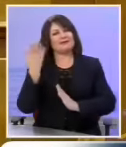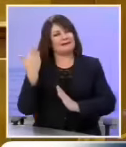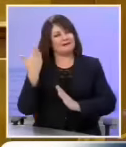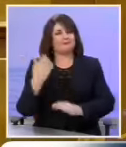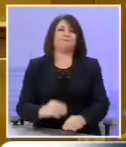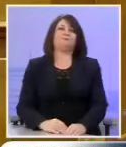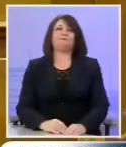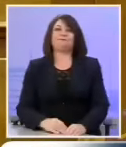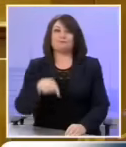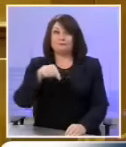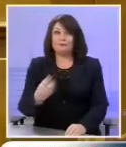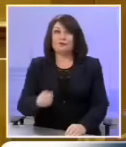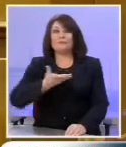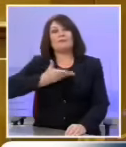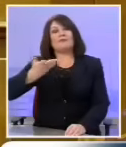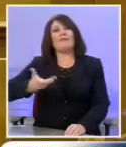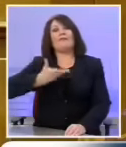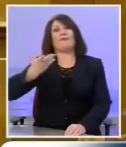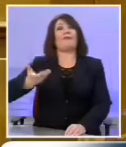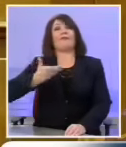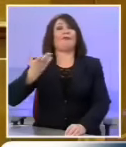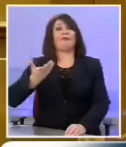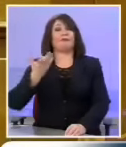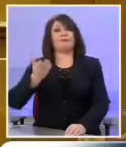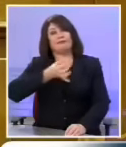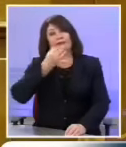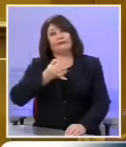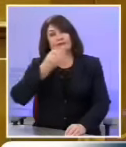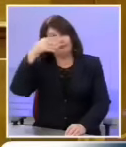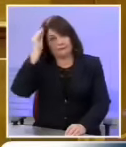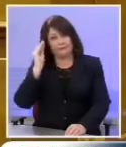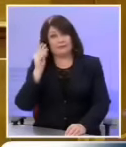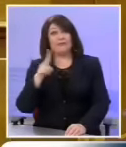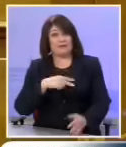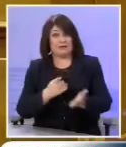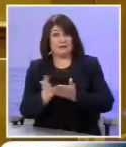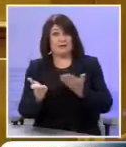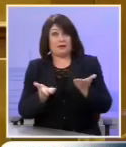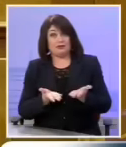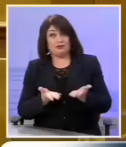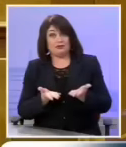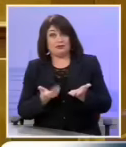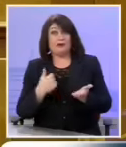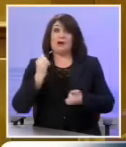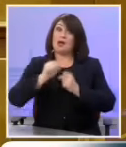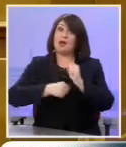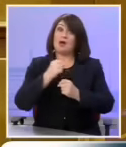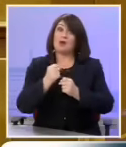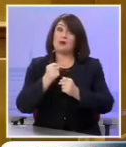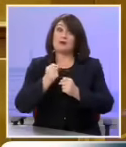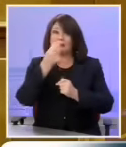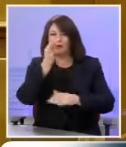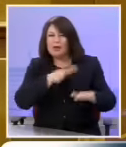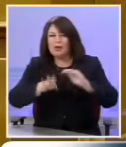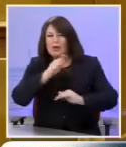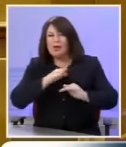Αυτό το νέο αφήγημα είναι η αποκατάσση της δικαιοσύνης, ο αγώνας κατά της αδιαφάνειας